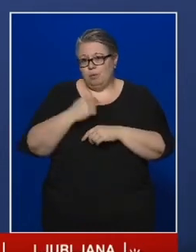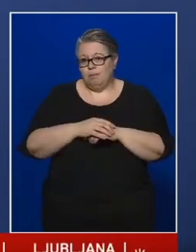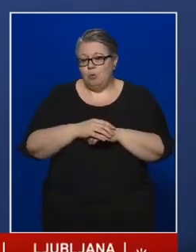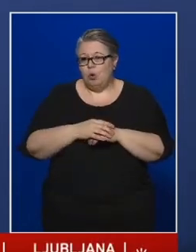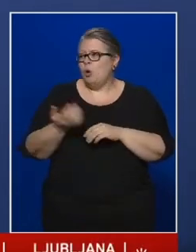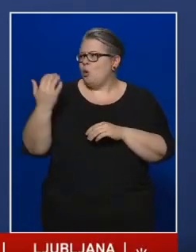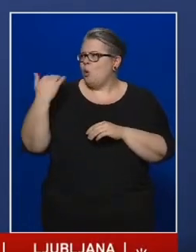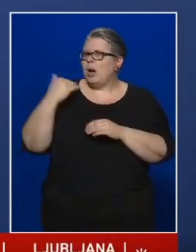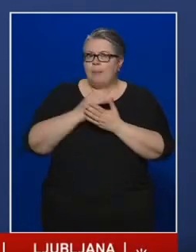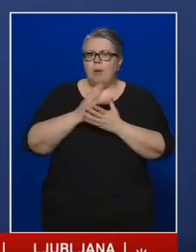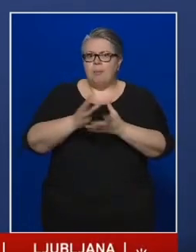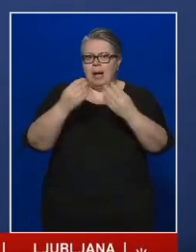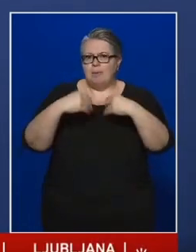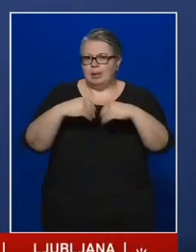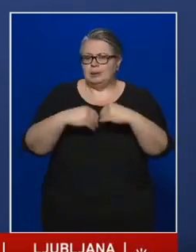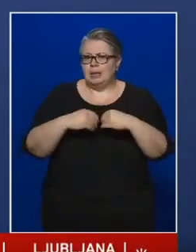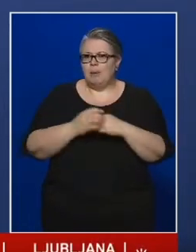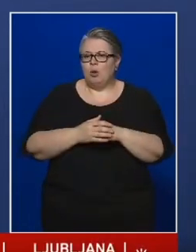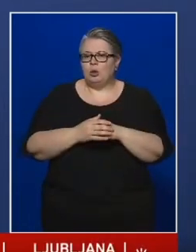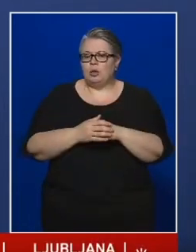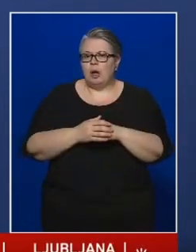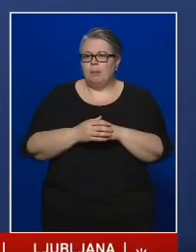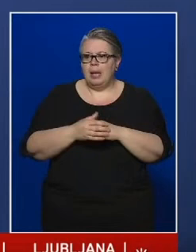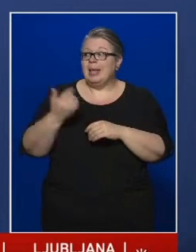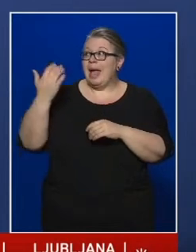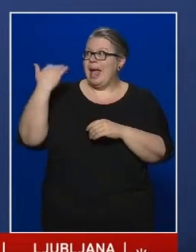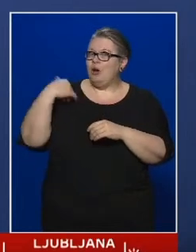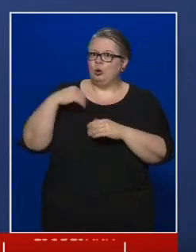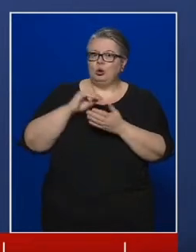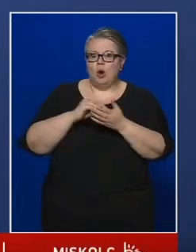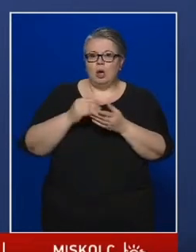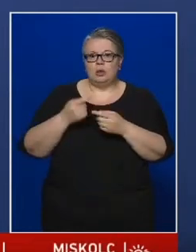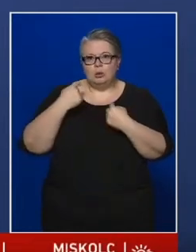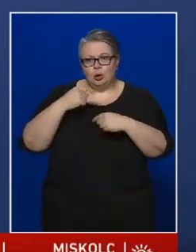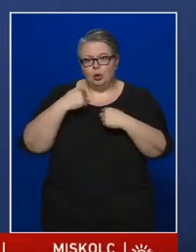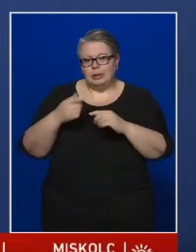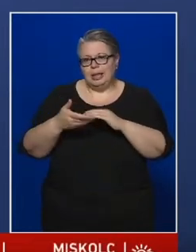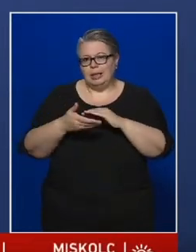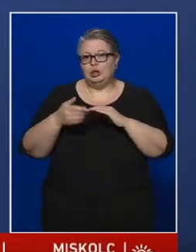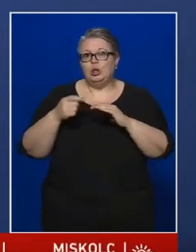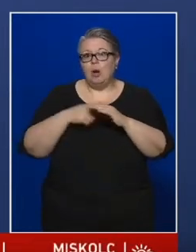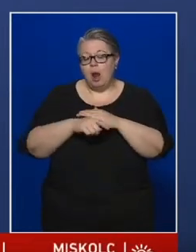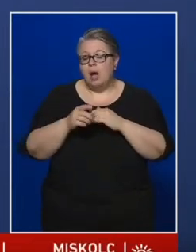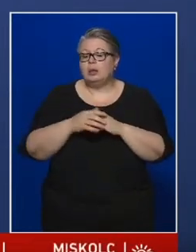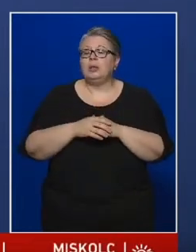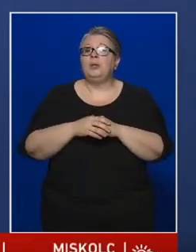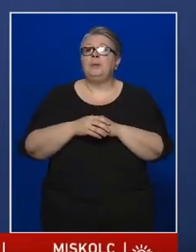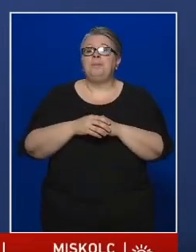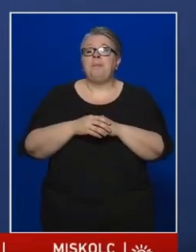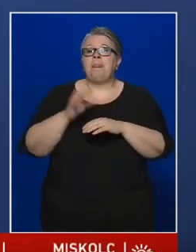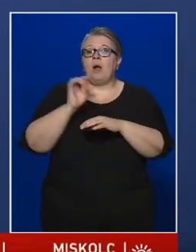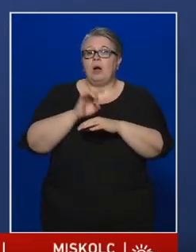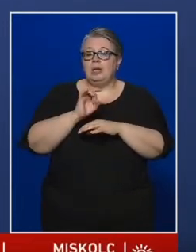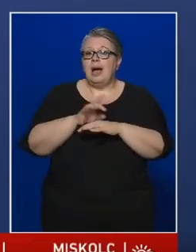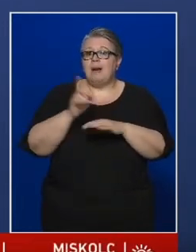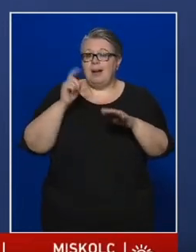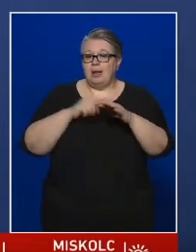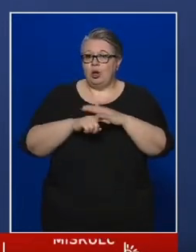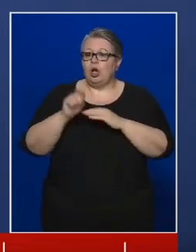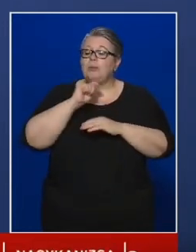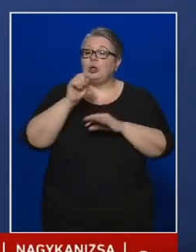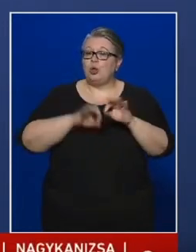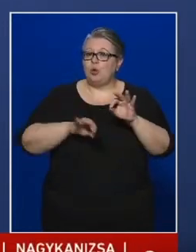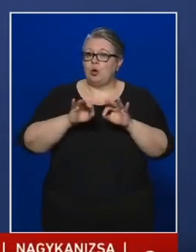korábban már beszámoltunk egy előző adatközlés során, hogy a járvány alatt